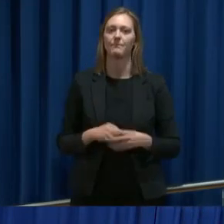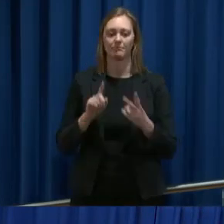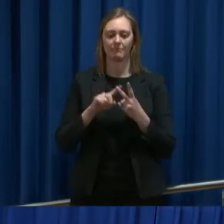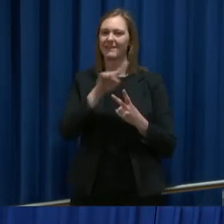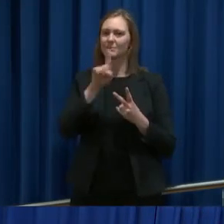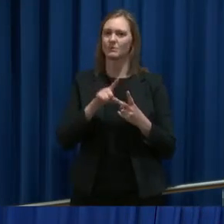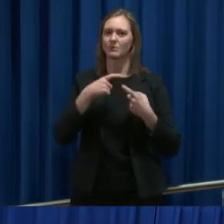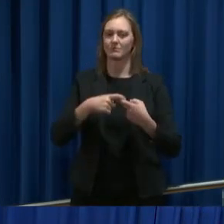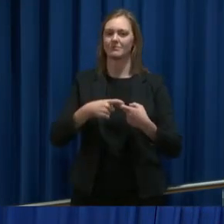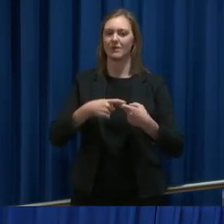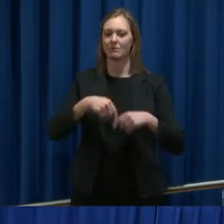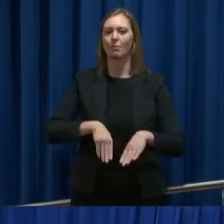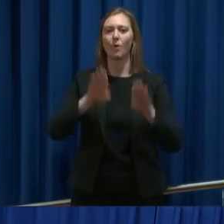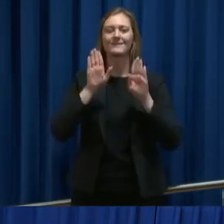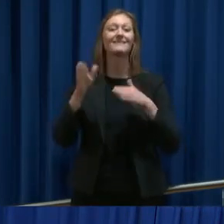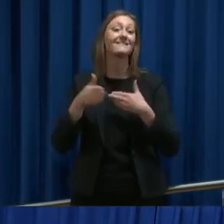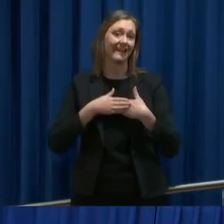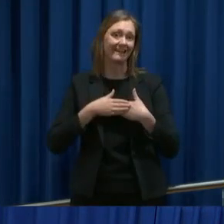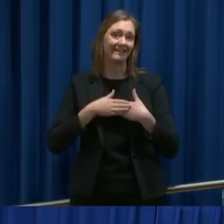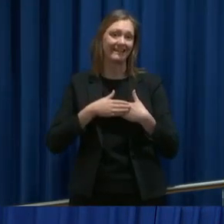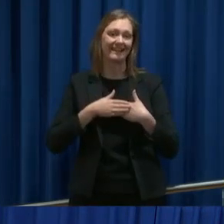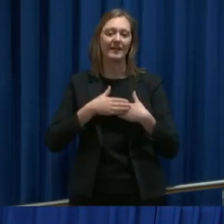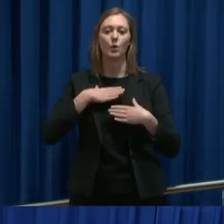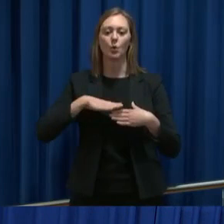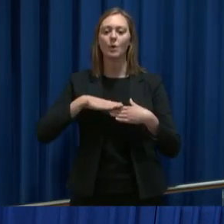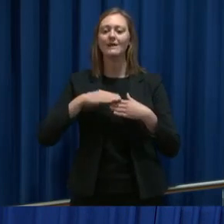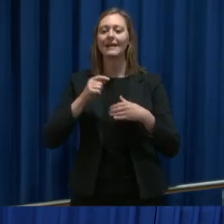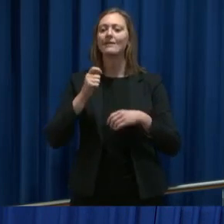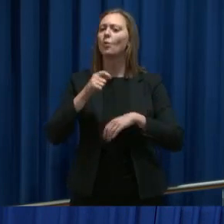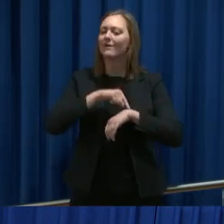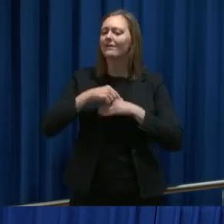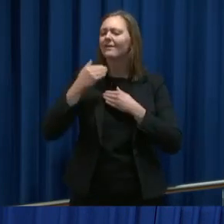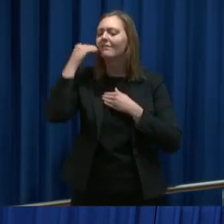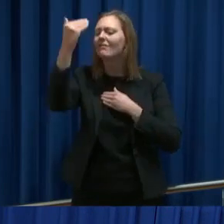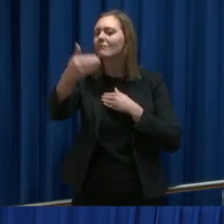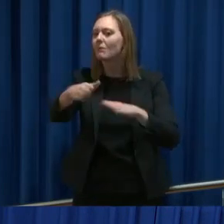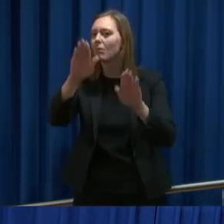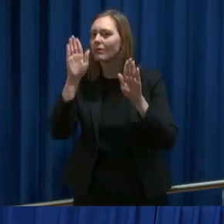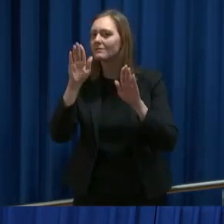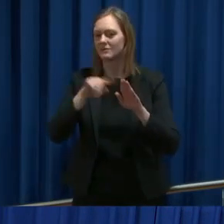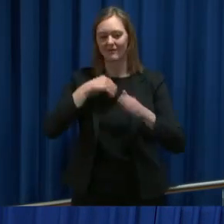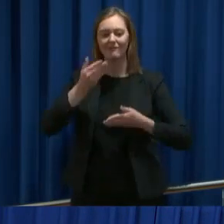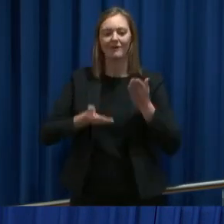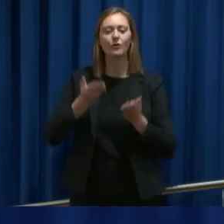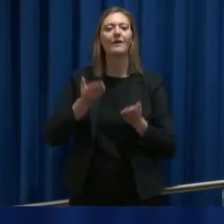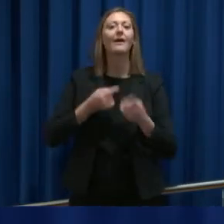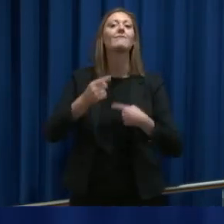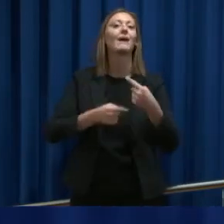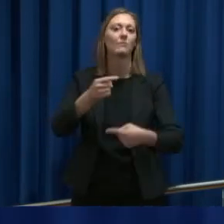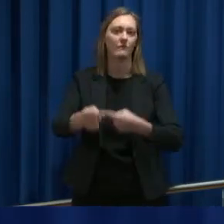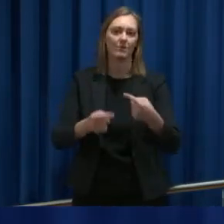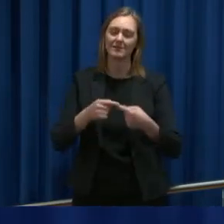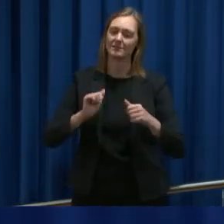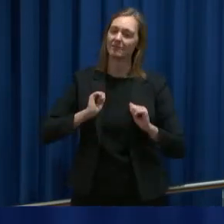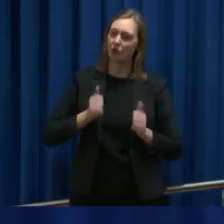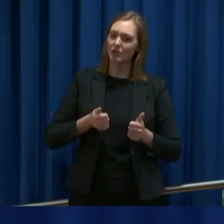stenging i påsken, så er det jo heldigvis litt tid frem til påsken, slik at vi vil vurdere selvfølgelig dette fremover. Det vil selvfølgelig